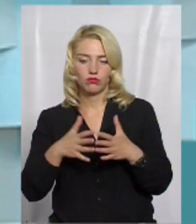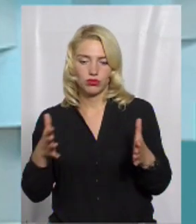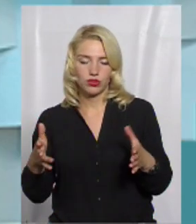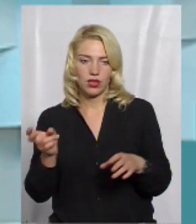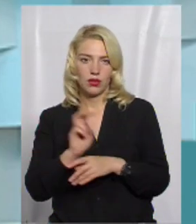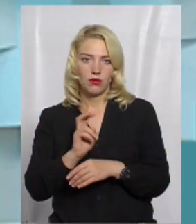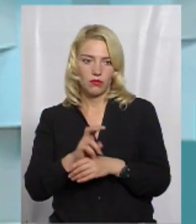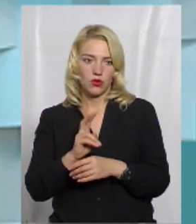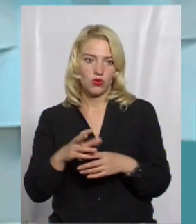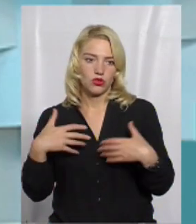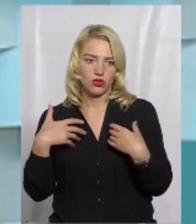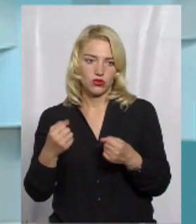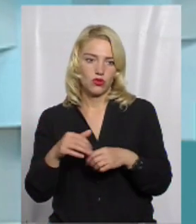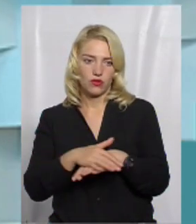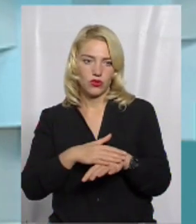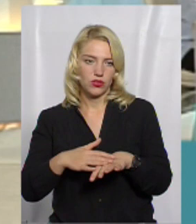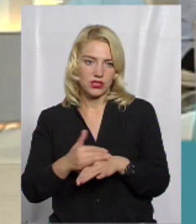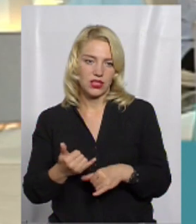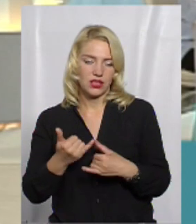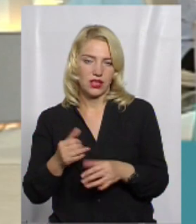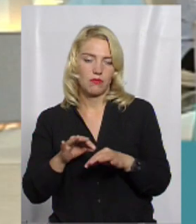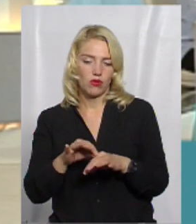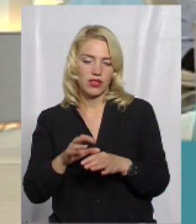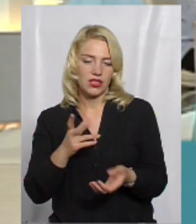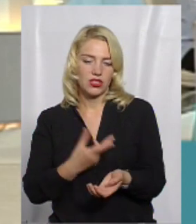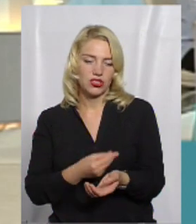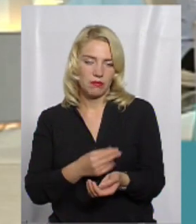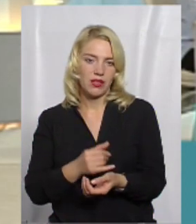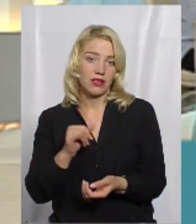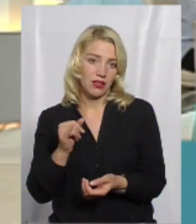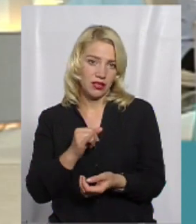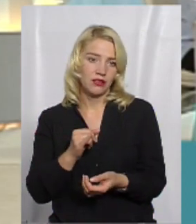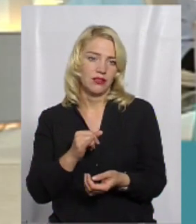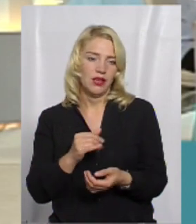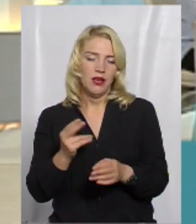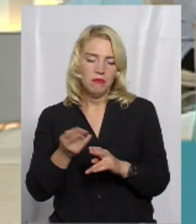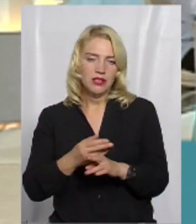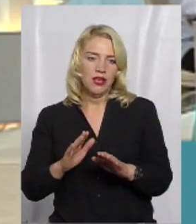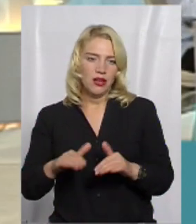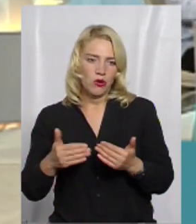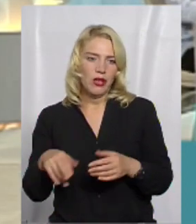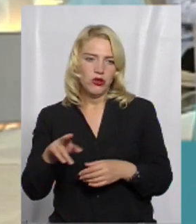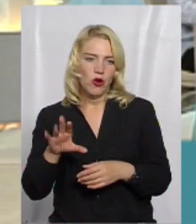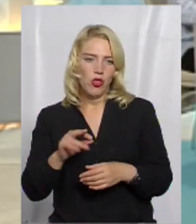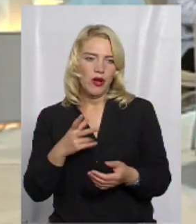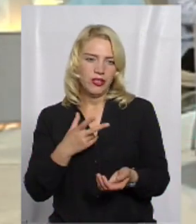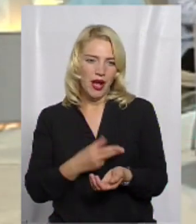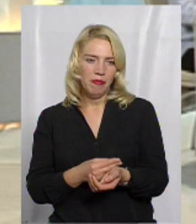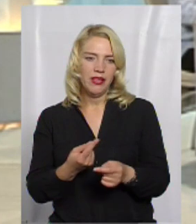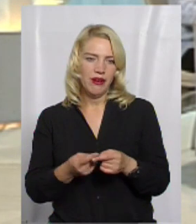приходити здорого населення для проведення щеплення, і дасть рекомендацію щодо щеплень.